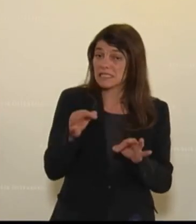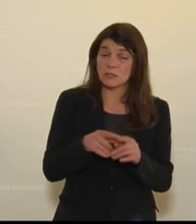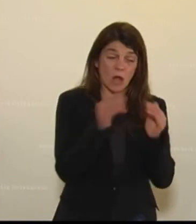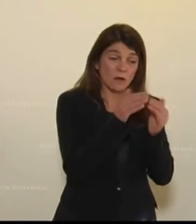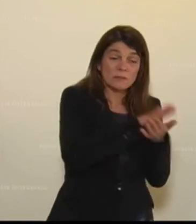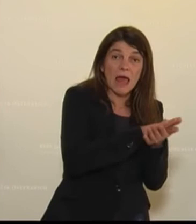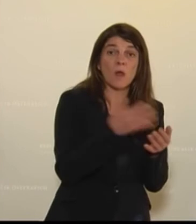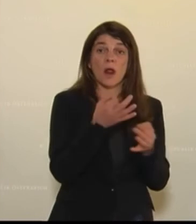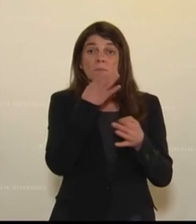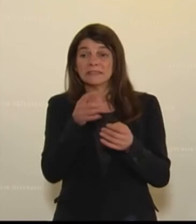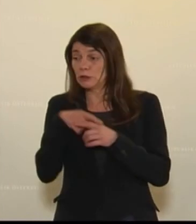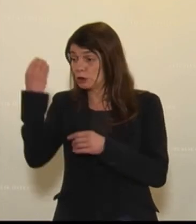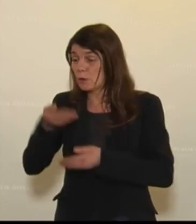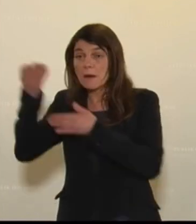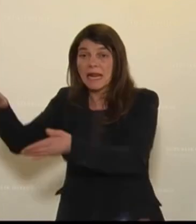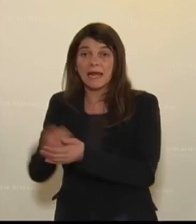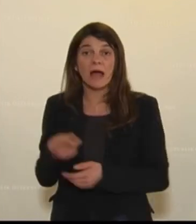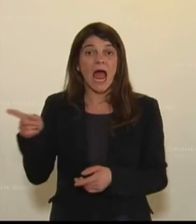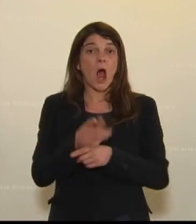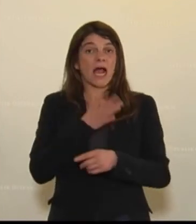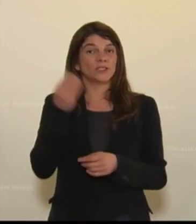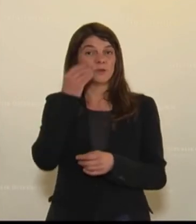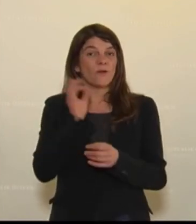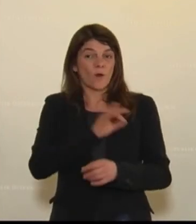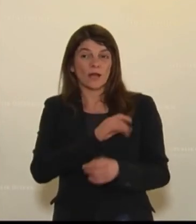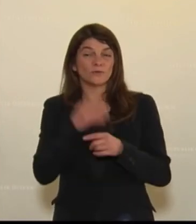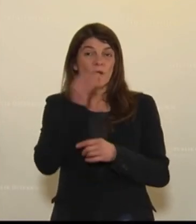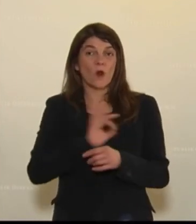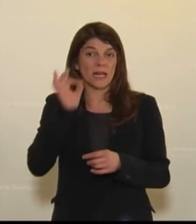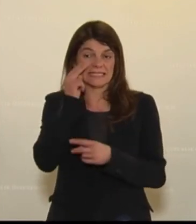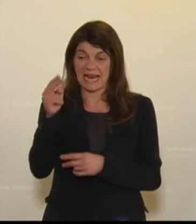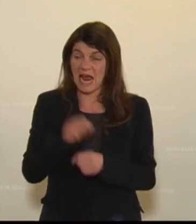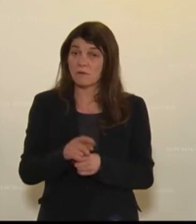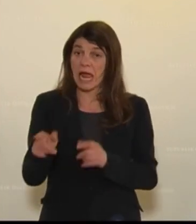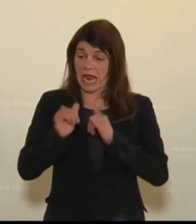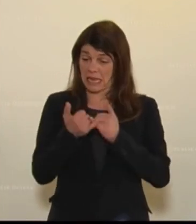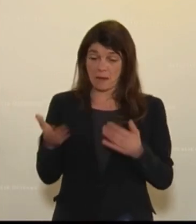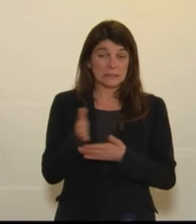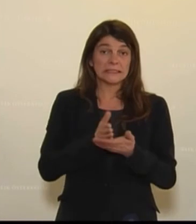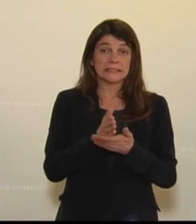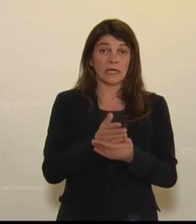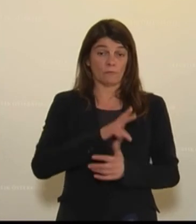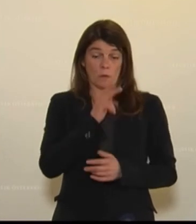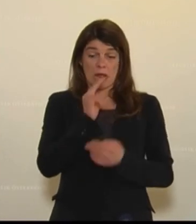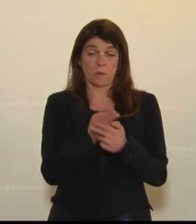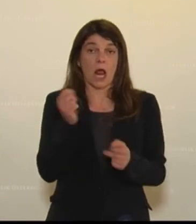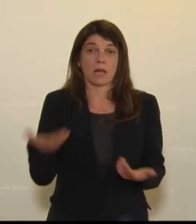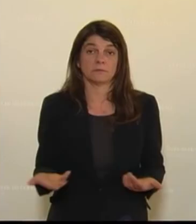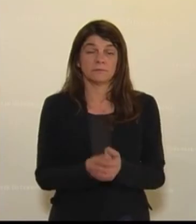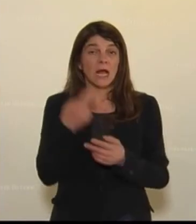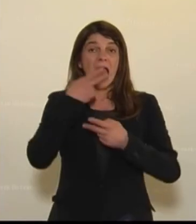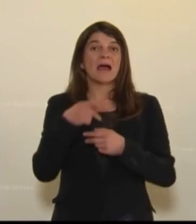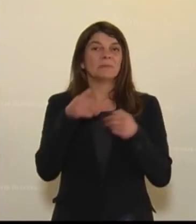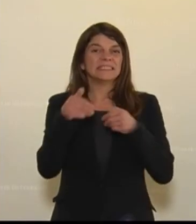lasse oder ist es besser, dass ich es in die Schule bringe, wo es gerne auch seine Schulfreundinnen und Freunde sind. Die Eltern konnten das am Dienstag in der Früh nicht beantworten. Das liegt natürlich